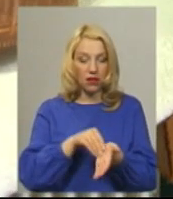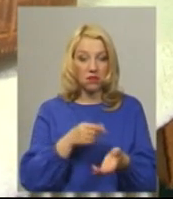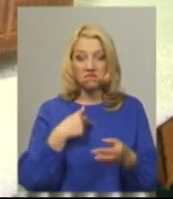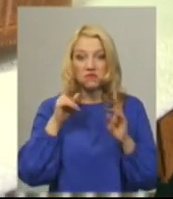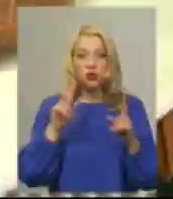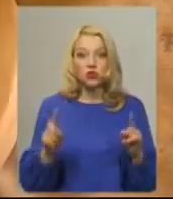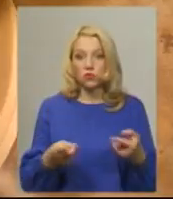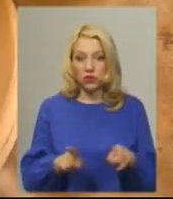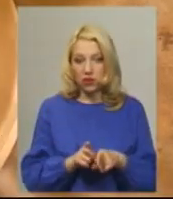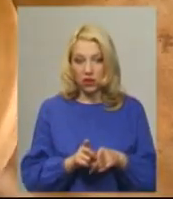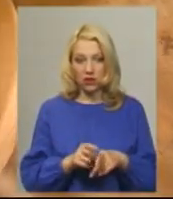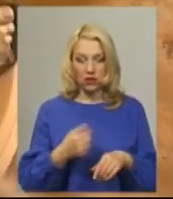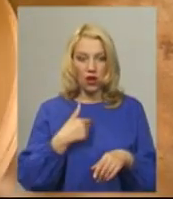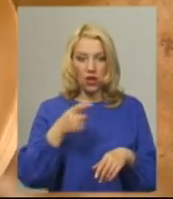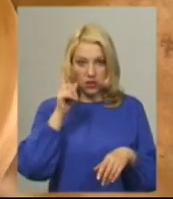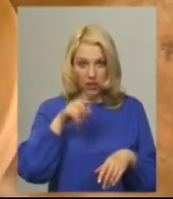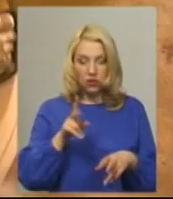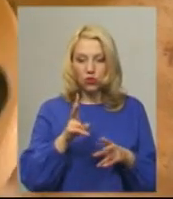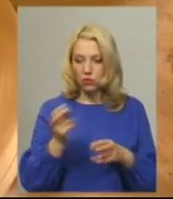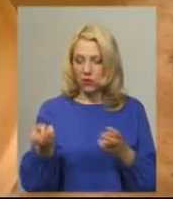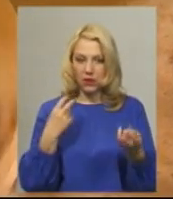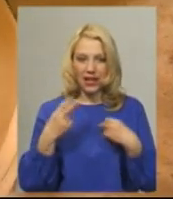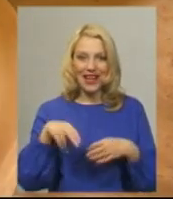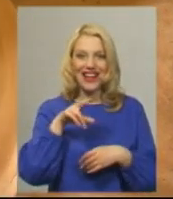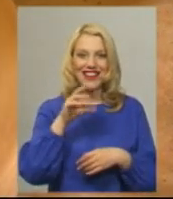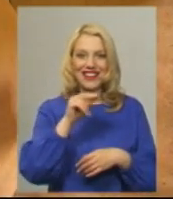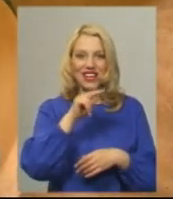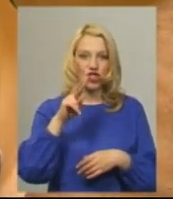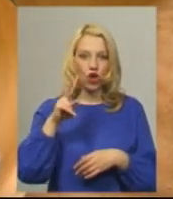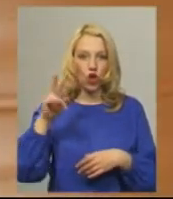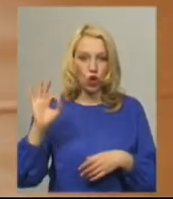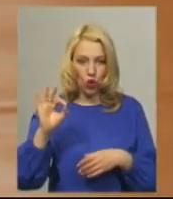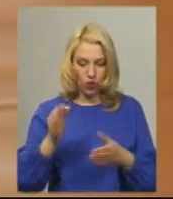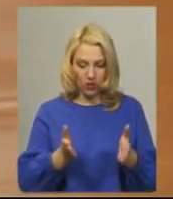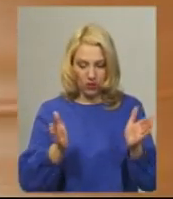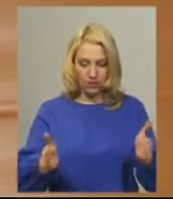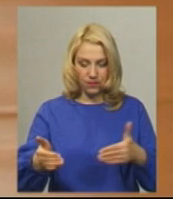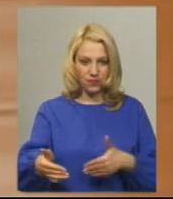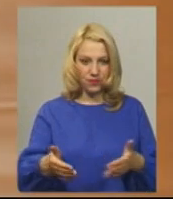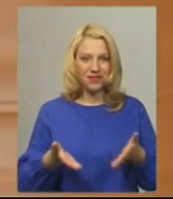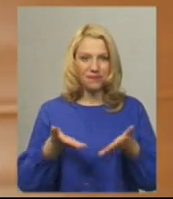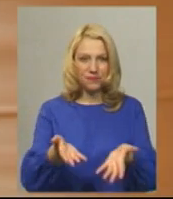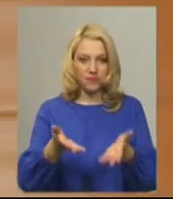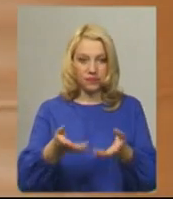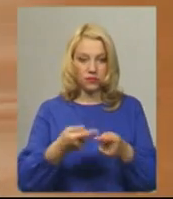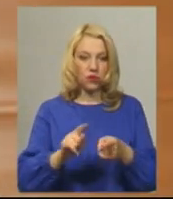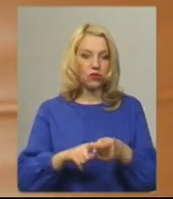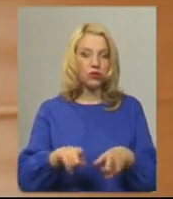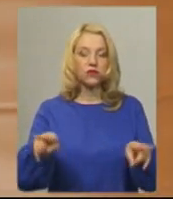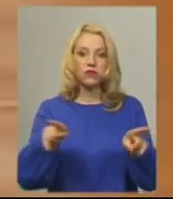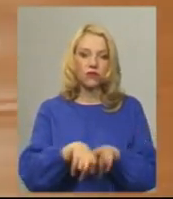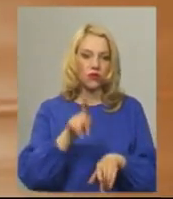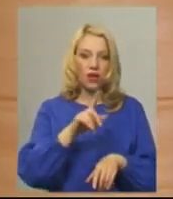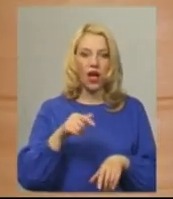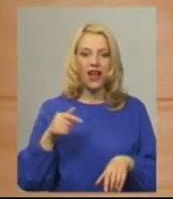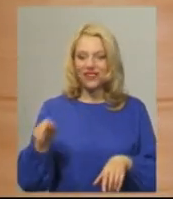дечці, хто би не підходив, ви знаєте, от взяла дечку, все бери кастрюльку. Ну, ні в чому таке не їла. Говорю, що вагромно приїхав. Він каже, це